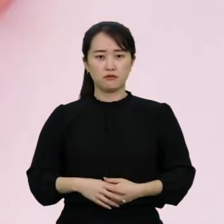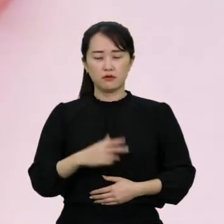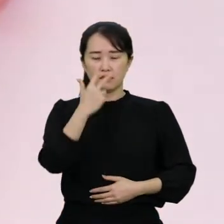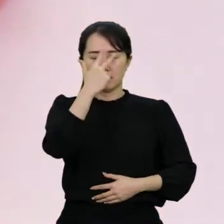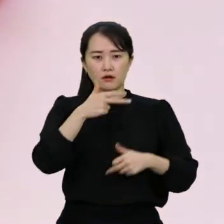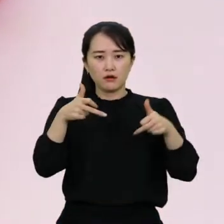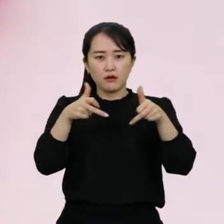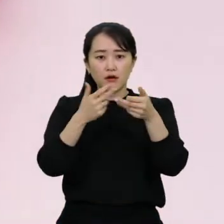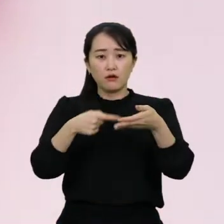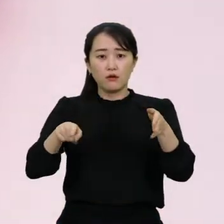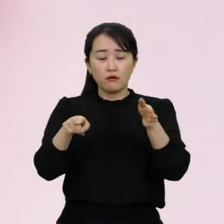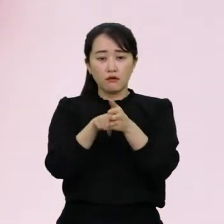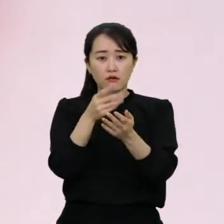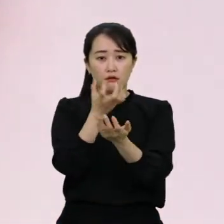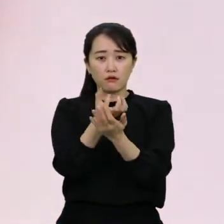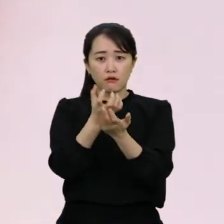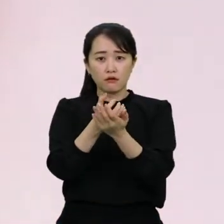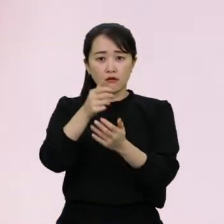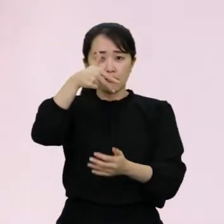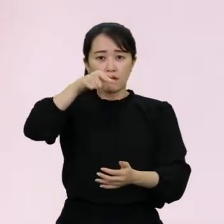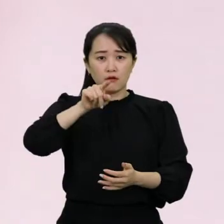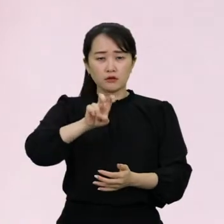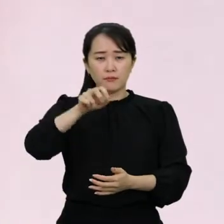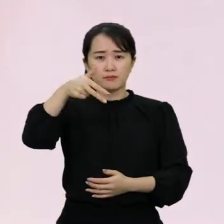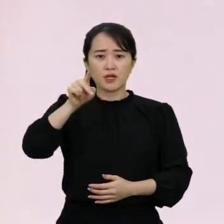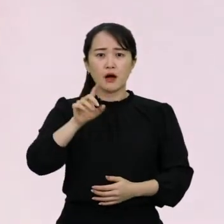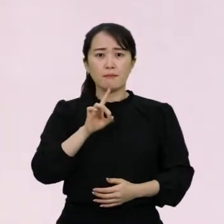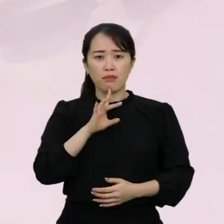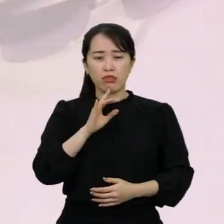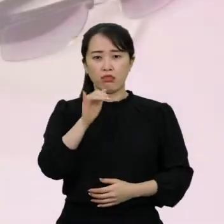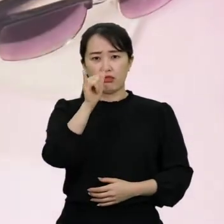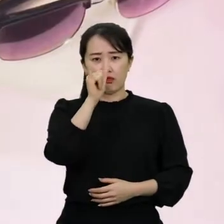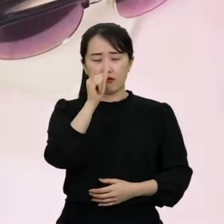시각장애인을 위한 자료가 모두 점자로 되어 있는 곳이 있거든요.